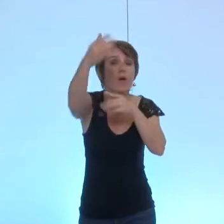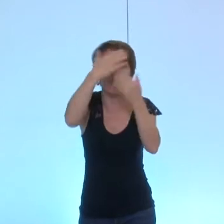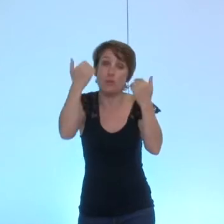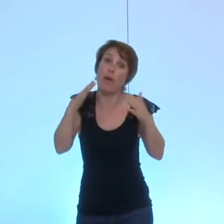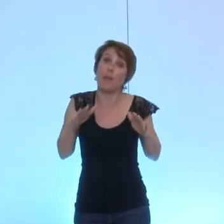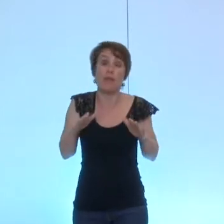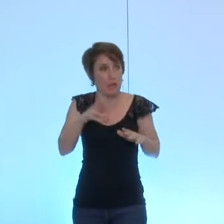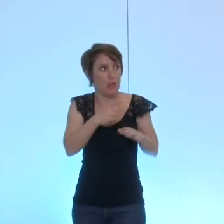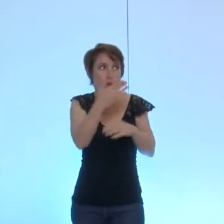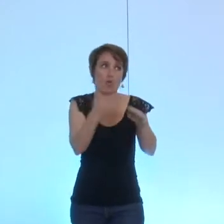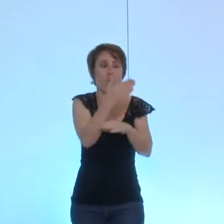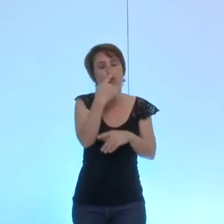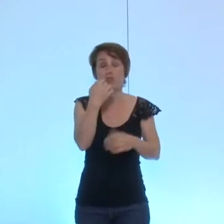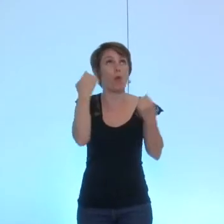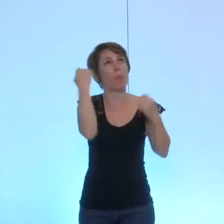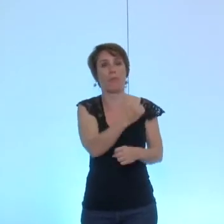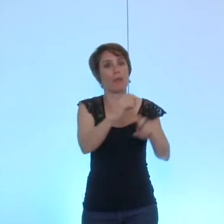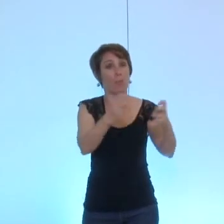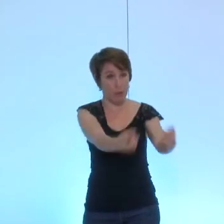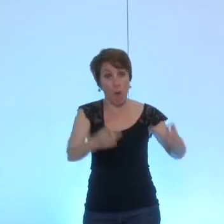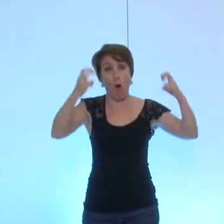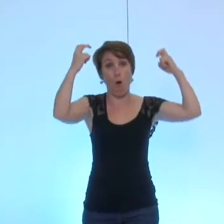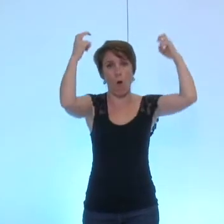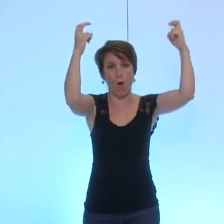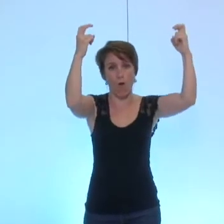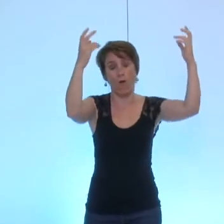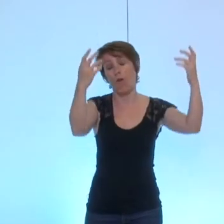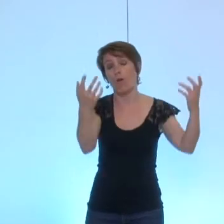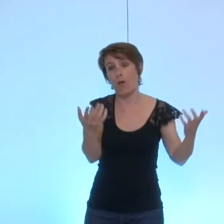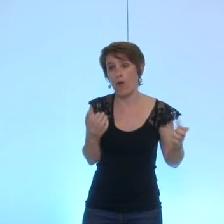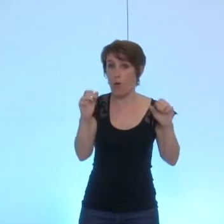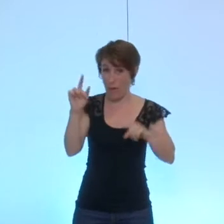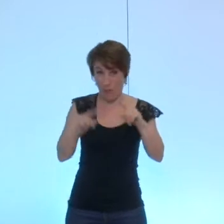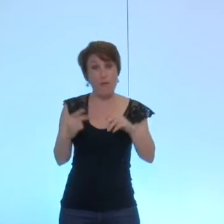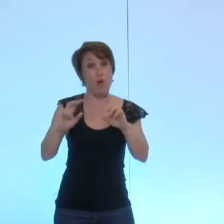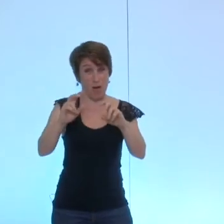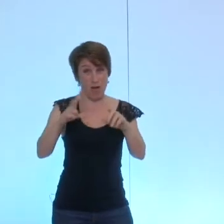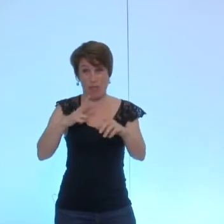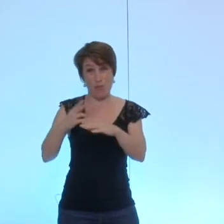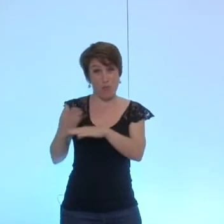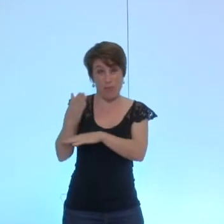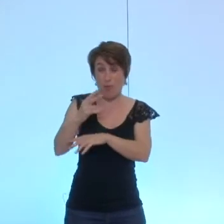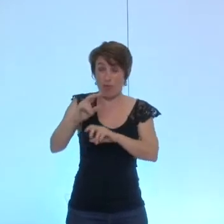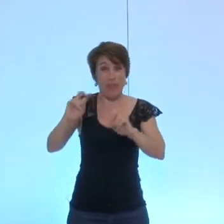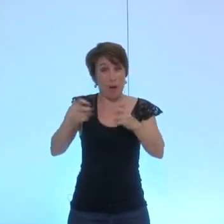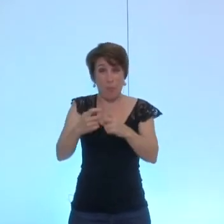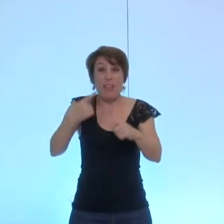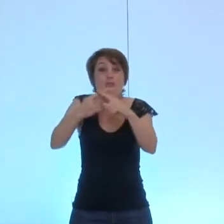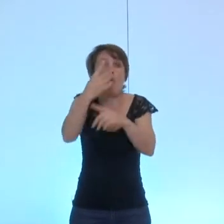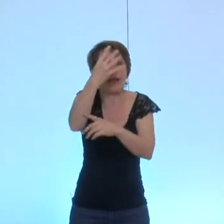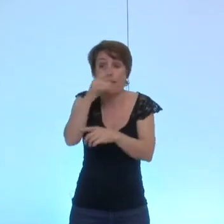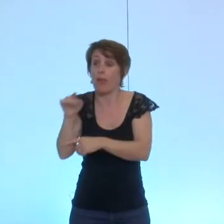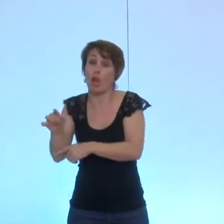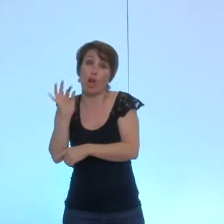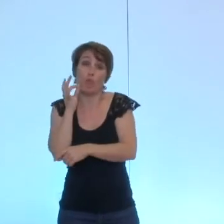pire que certains projets qu'on a pu connaître j'ai eu l'occasion de citer ici des projets dont le prix avait été multiplié par 4 là il n qu'un ajout de 30 à 40